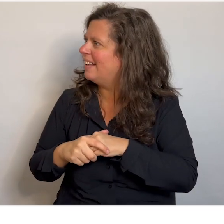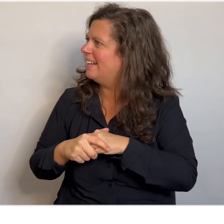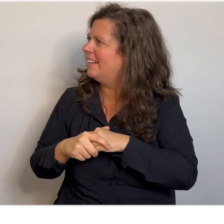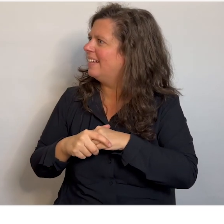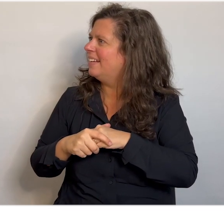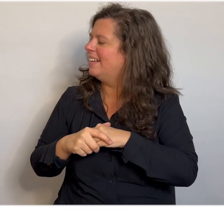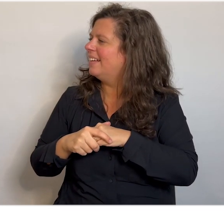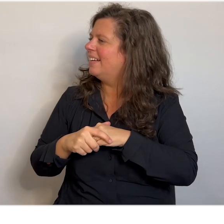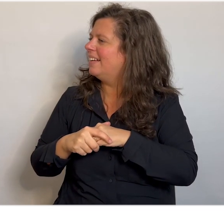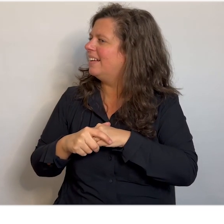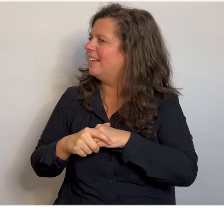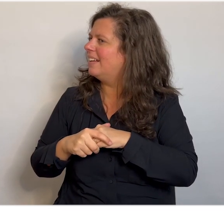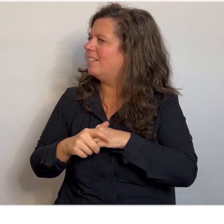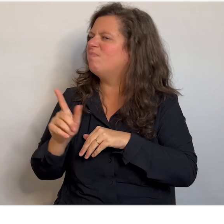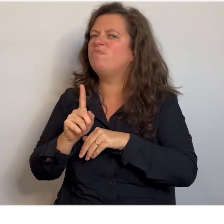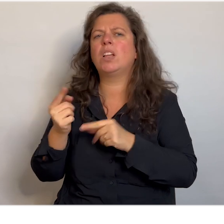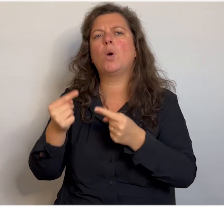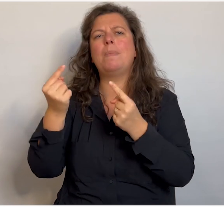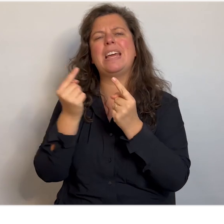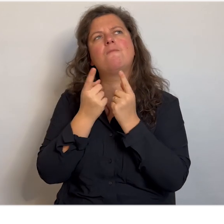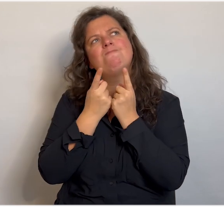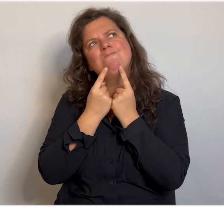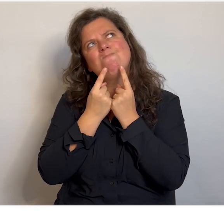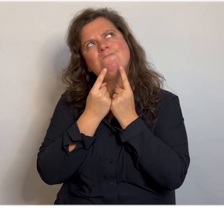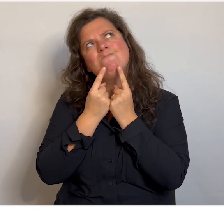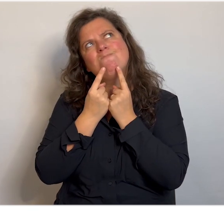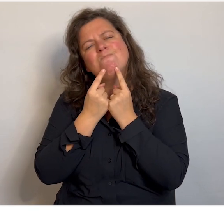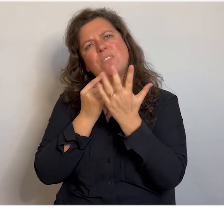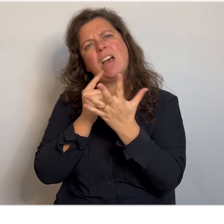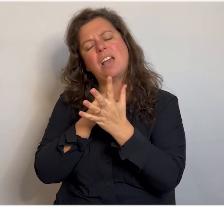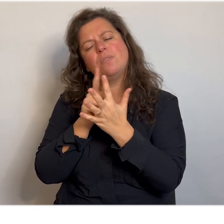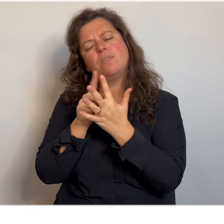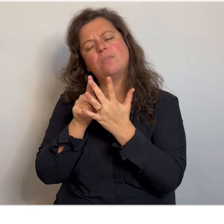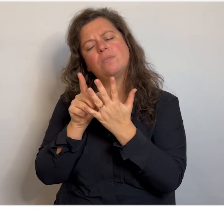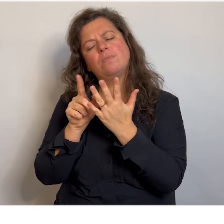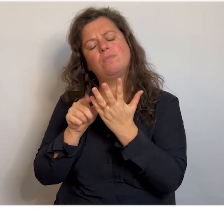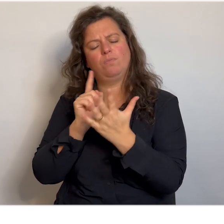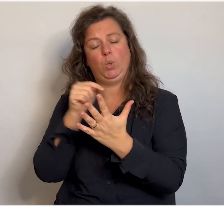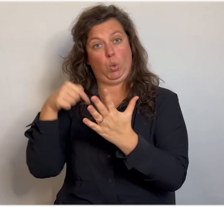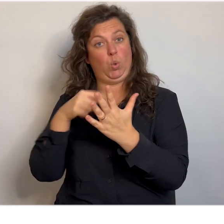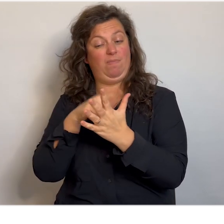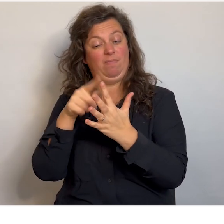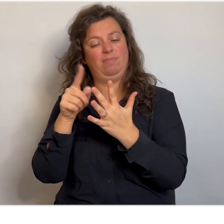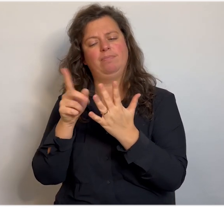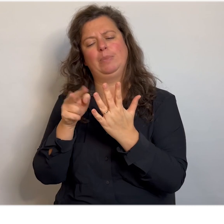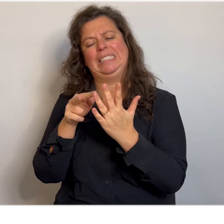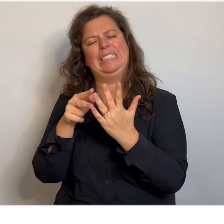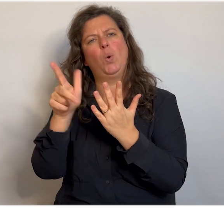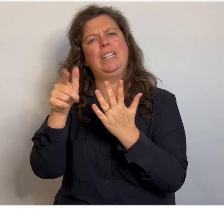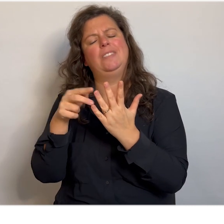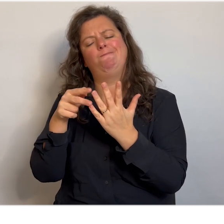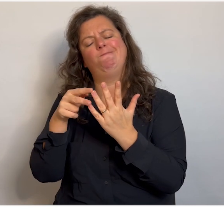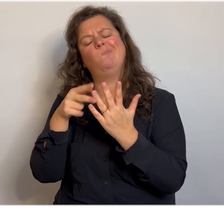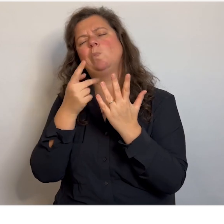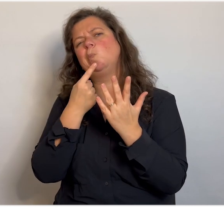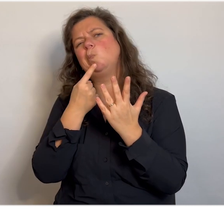Even kijken. Wat maakt nog meer bij de Heerde Jezus? Vijf dingetjes. We hebben er nu drie. We hebben er nu drie. Uhm, wat hebben we nog